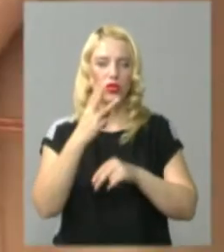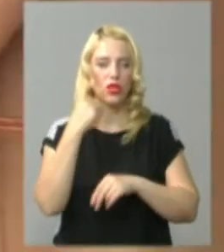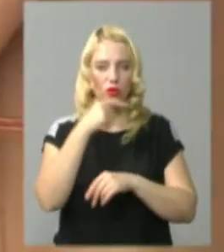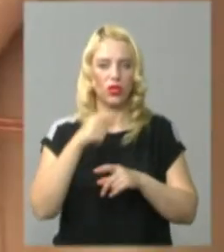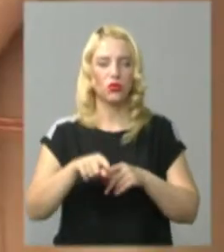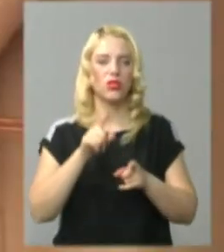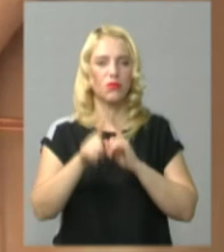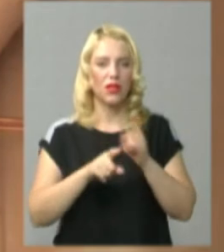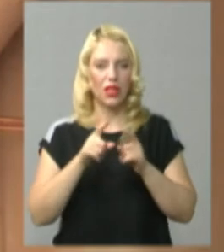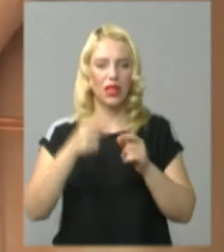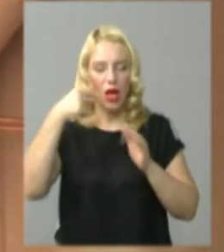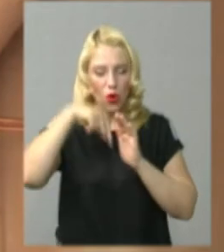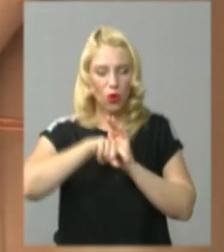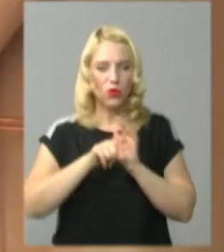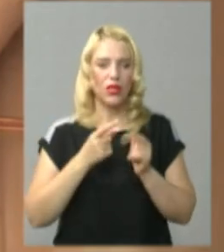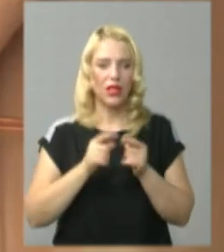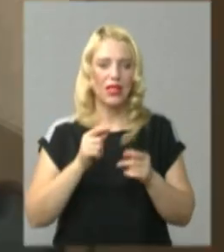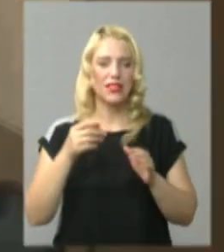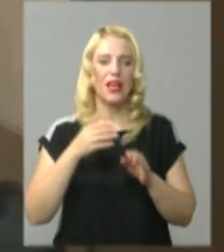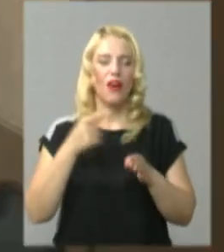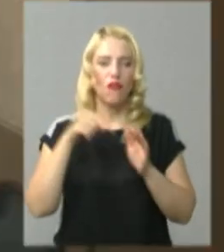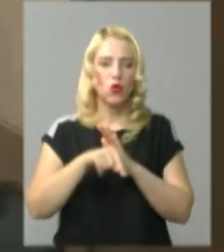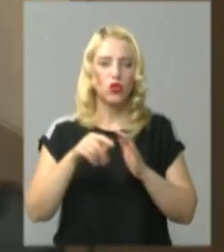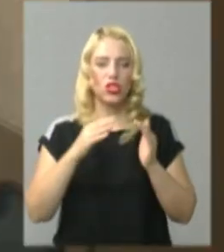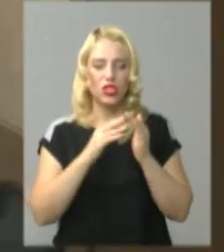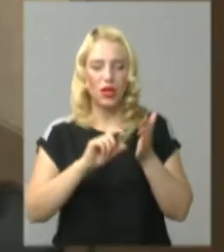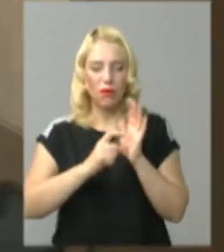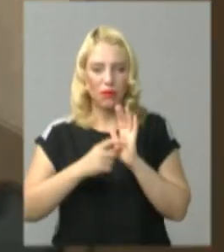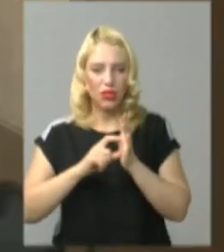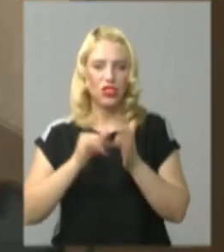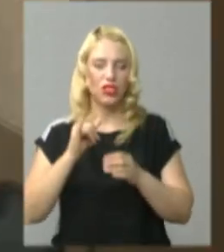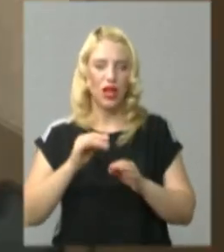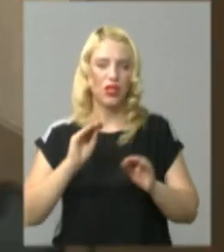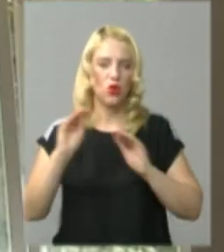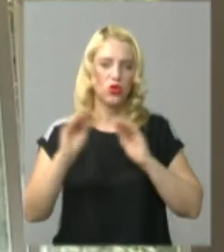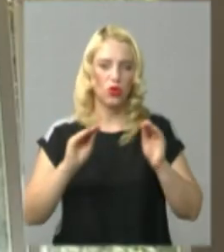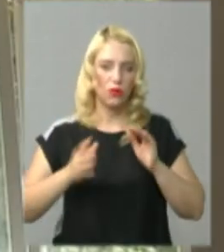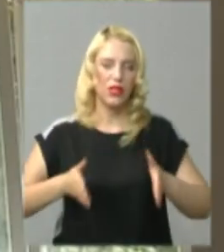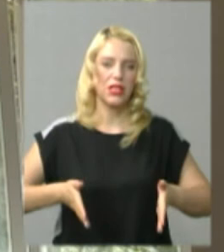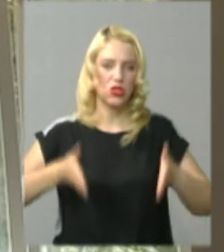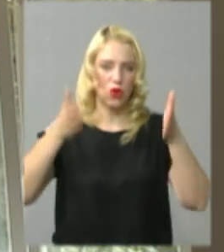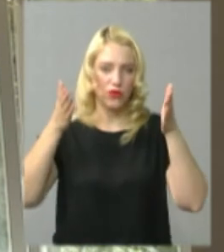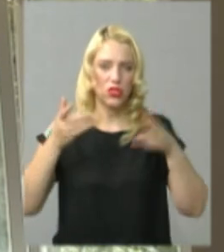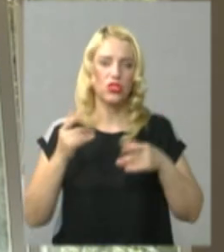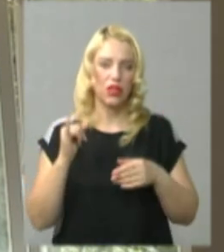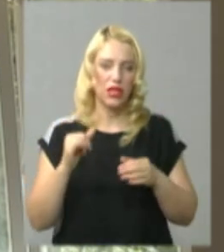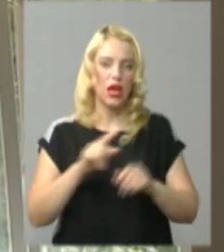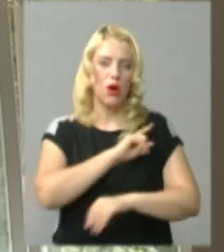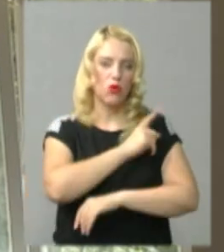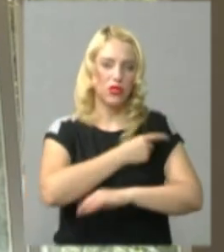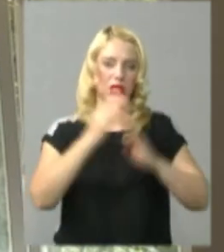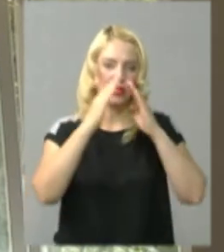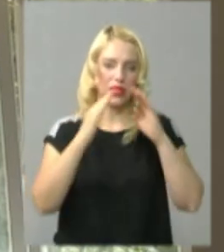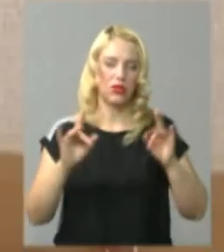комунікації, виконані перепланування внутрішніх приміщень і оздоблення зовнішніх. Посилено дах, розповідає директор Хмельницького обласного